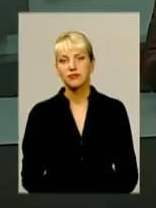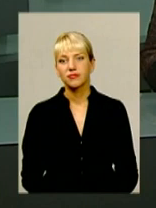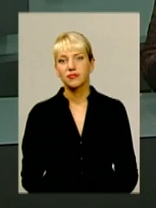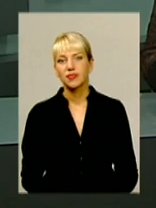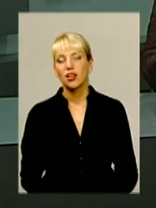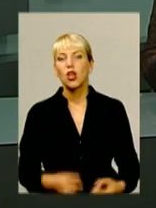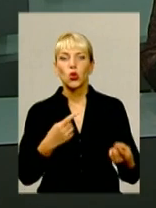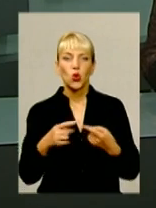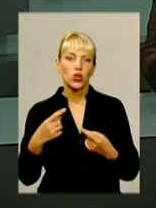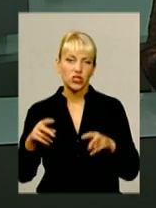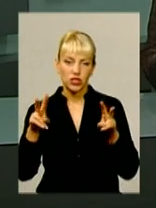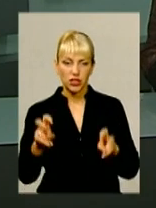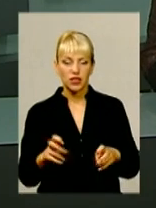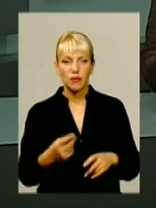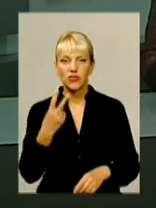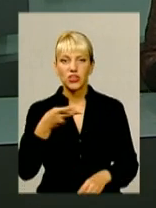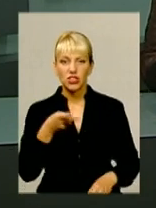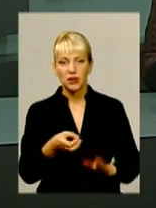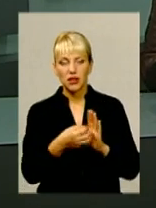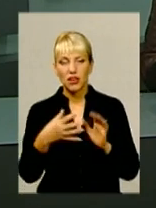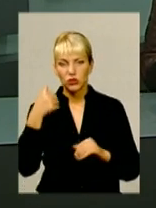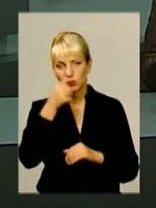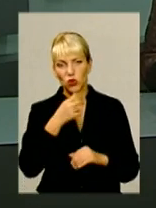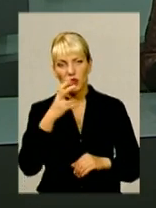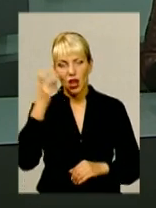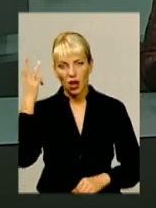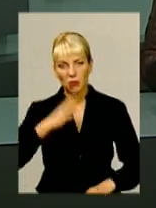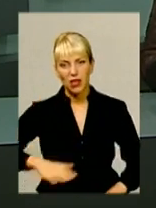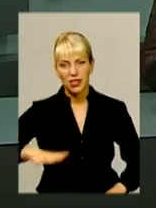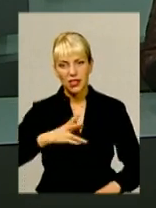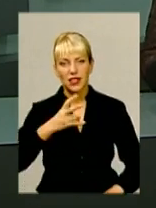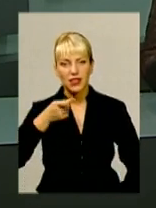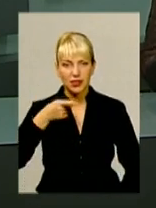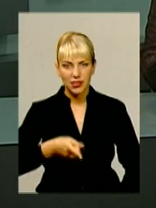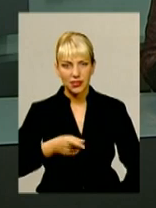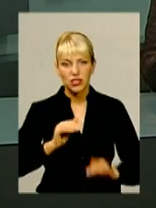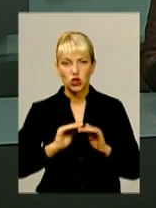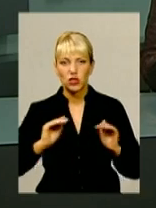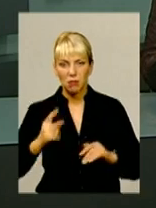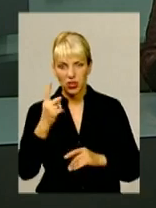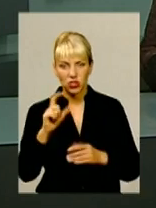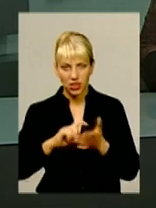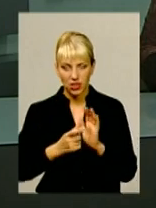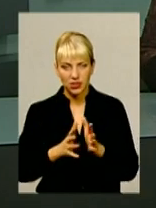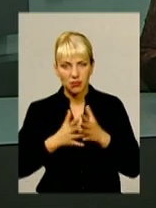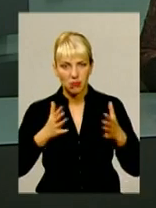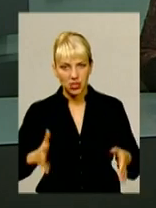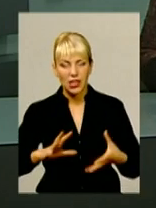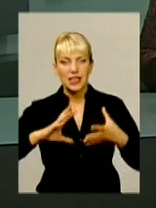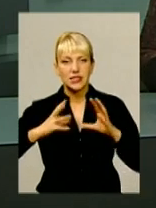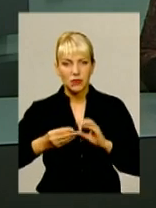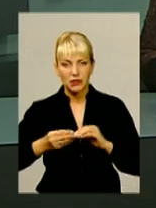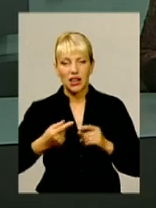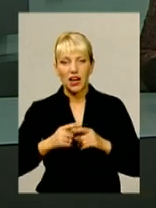І до інших тем. У 2015-му на Хмельниччині на тисячу першачків більше, ніж минулого року. Збільшилася і загальна